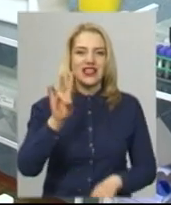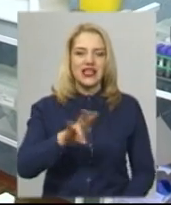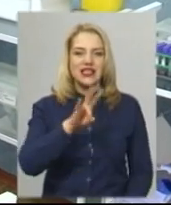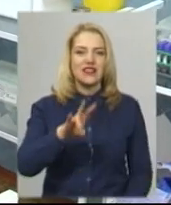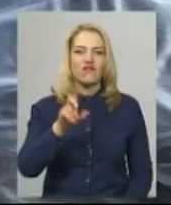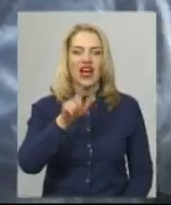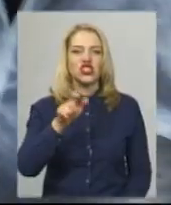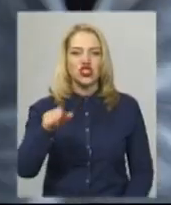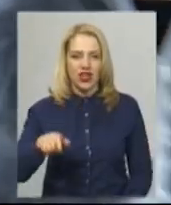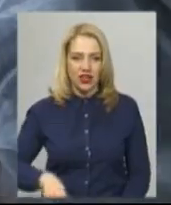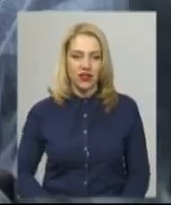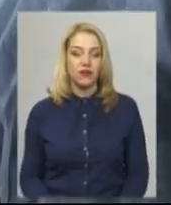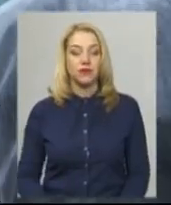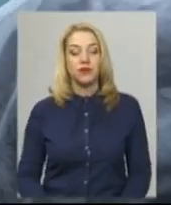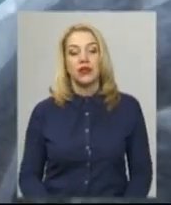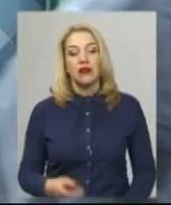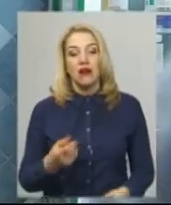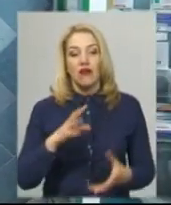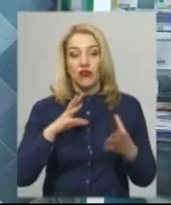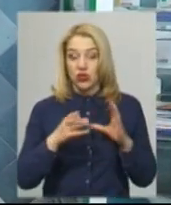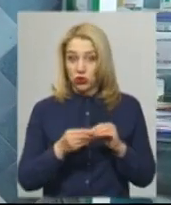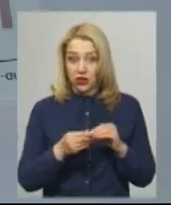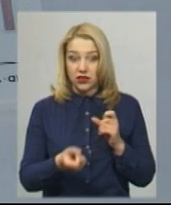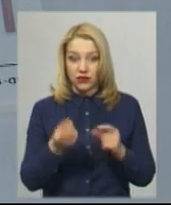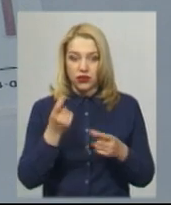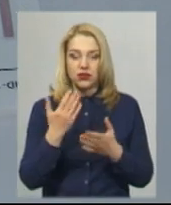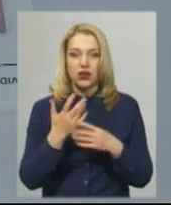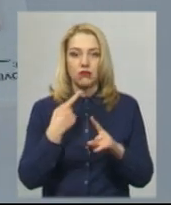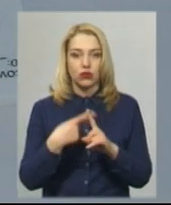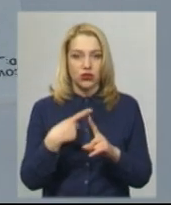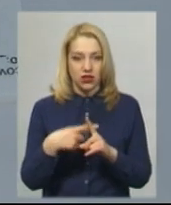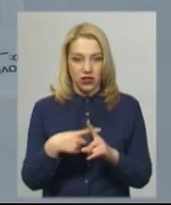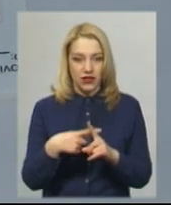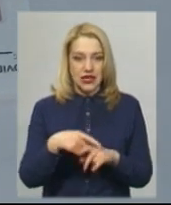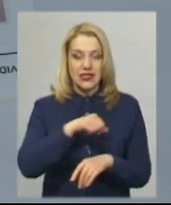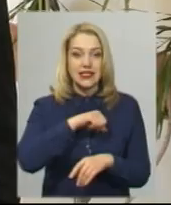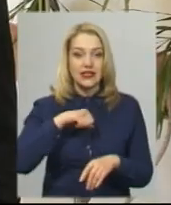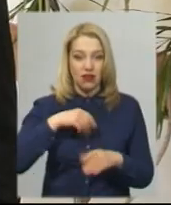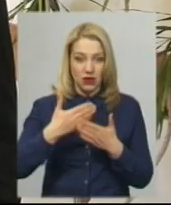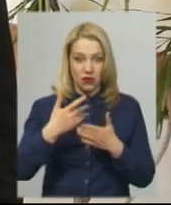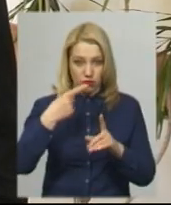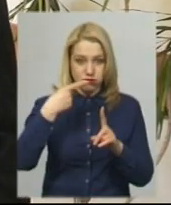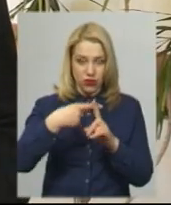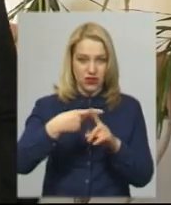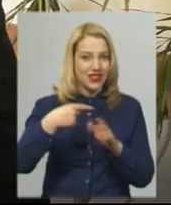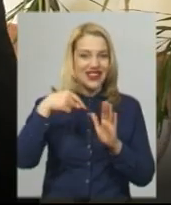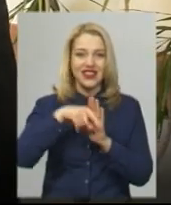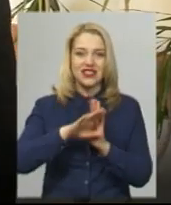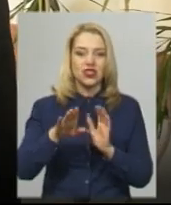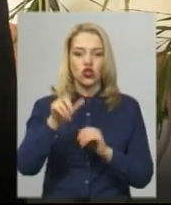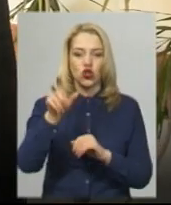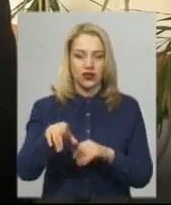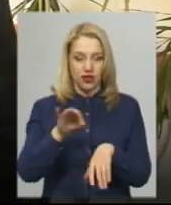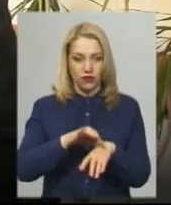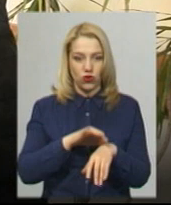додав, що серед виявлених результатів експрес-тестів є і позитивні. Сам позитивний тест, це ще не значить, що людина хвора. Це значить, що її